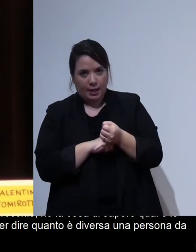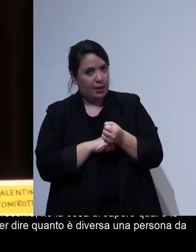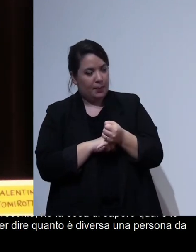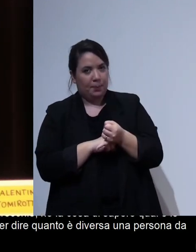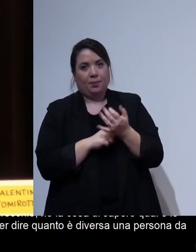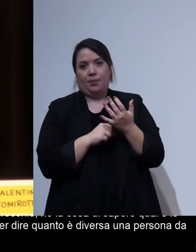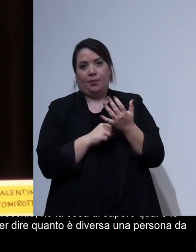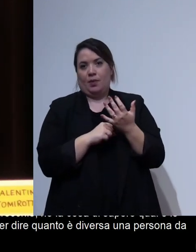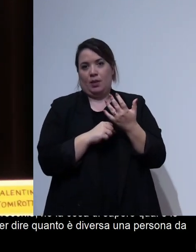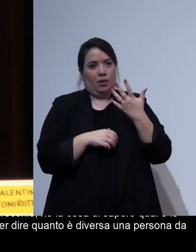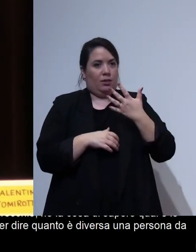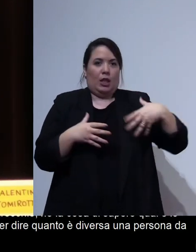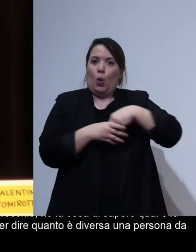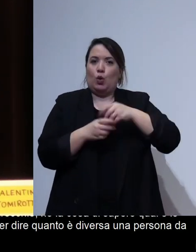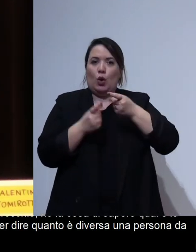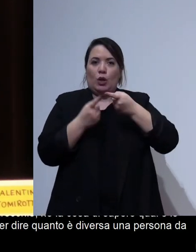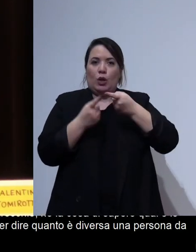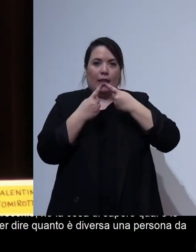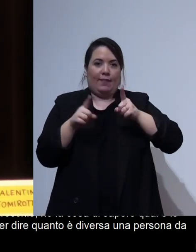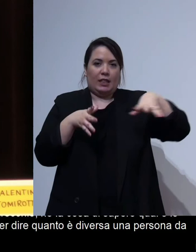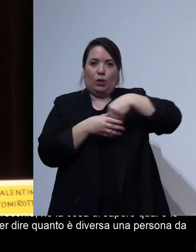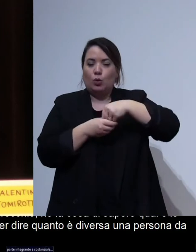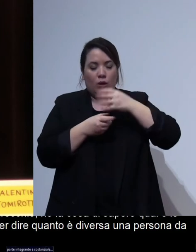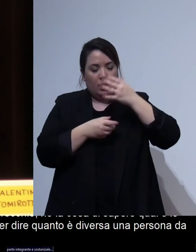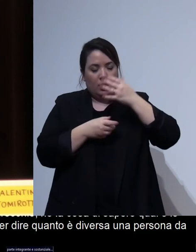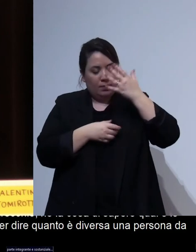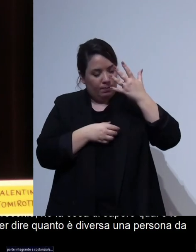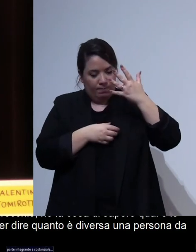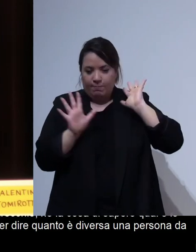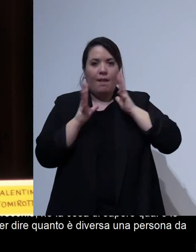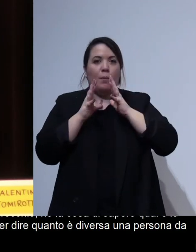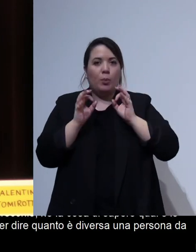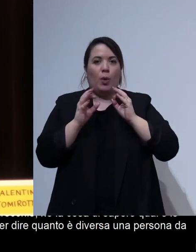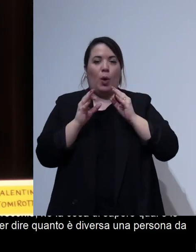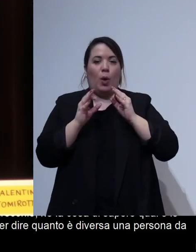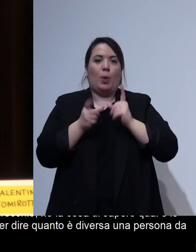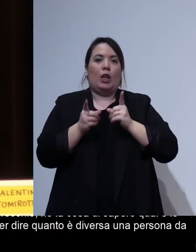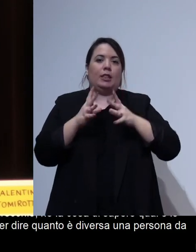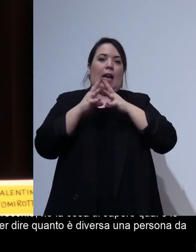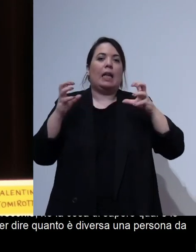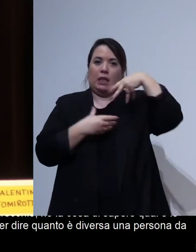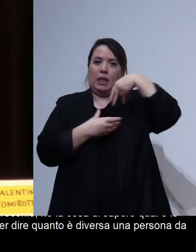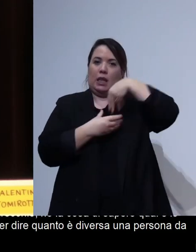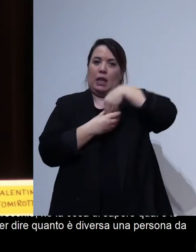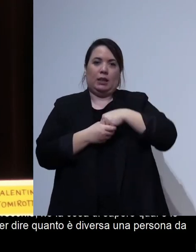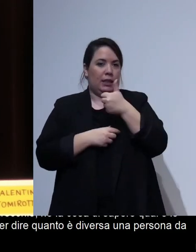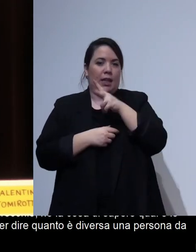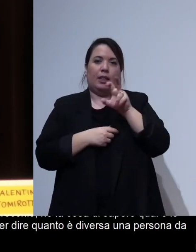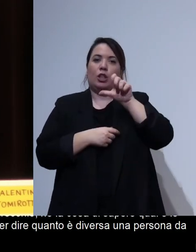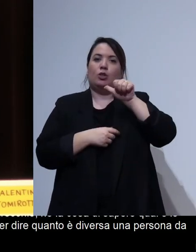'inclusione la diversità è parte integrante inclusione a 360 gradi